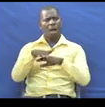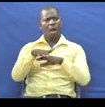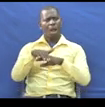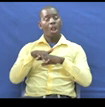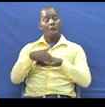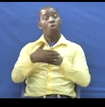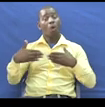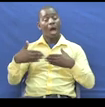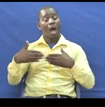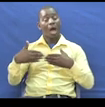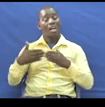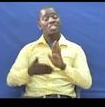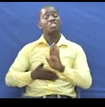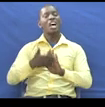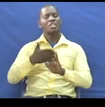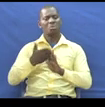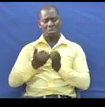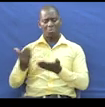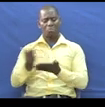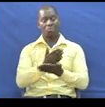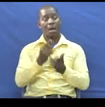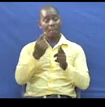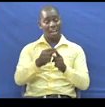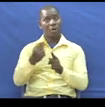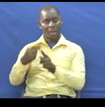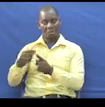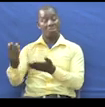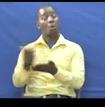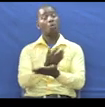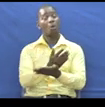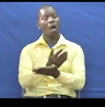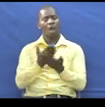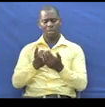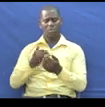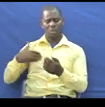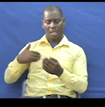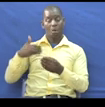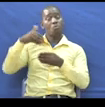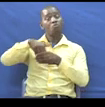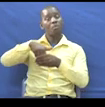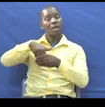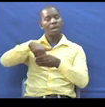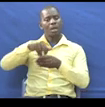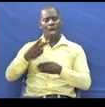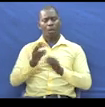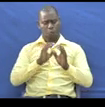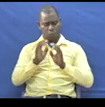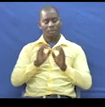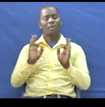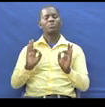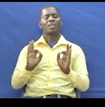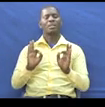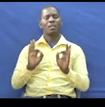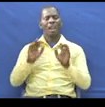Akachanayo Akawondoa Baadhi Yamaneno Kwa Sababu Kinachulengwa Haswa Ni Ujumbe Au Mawasiriano Mbradi